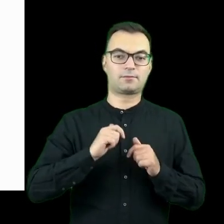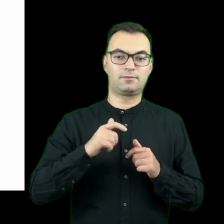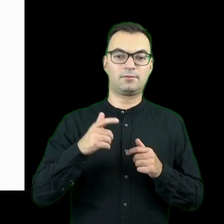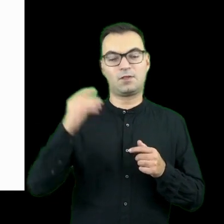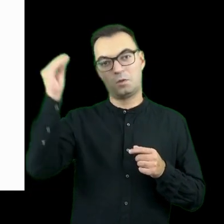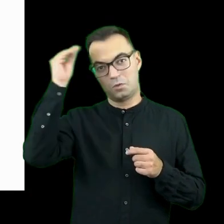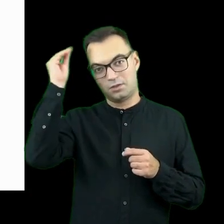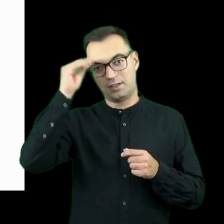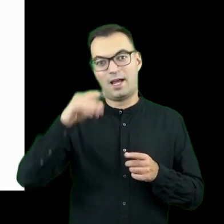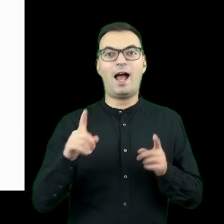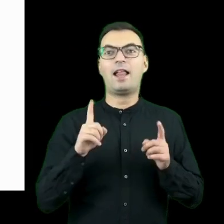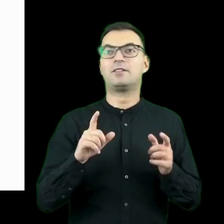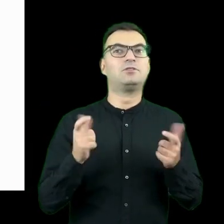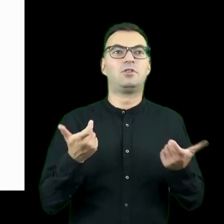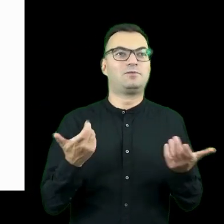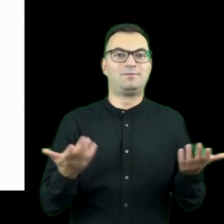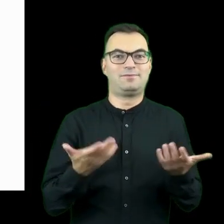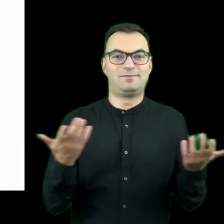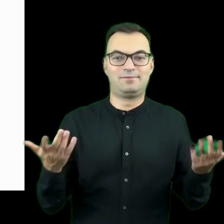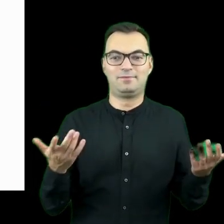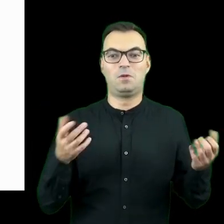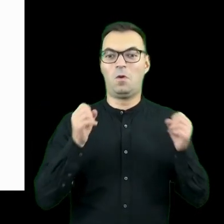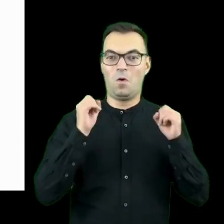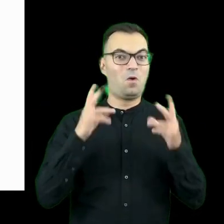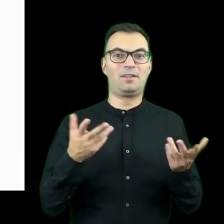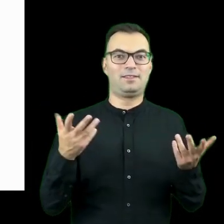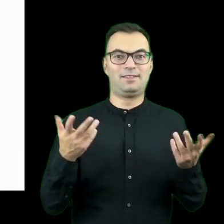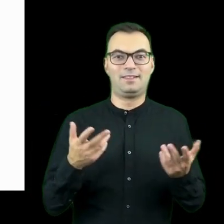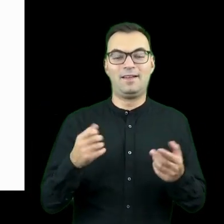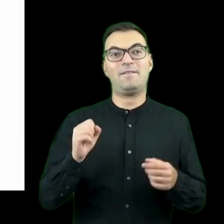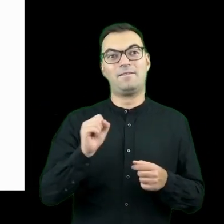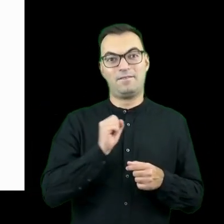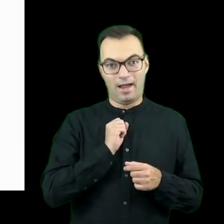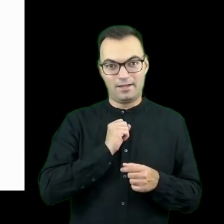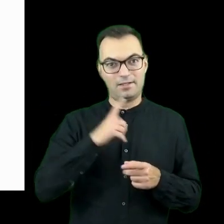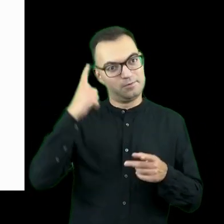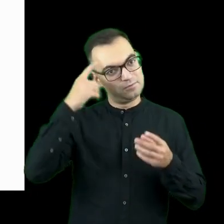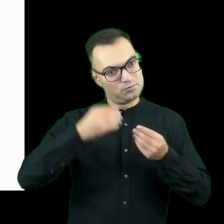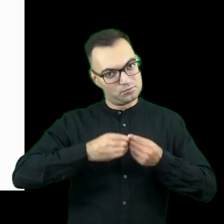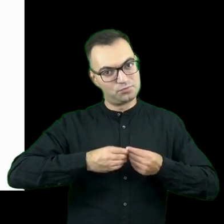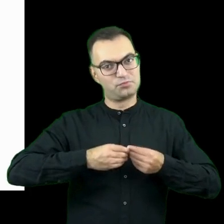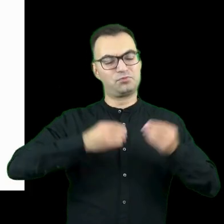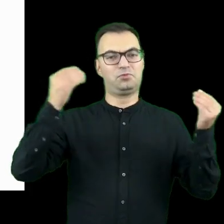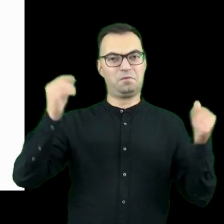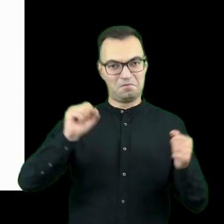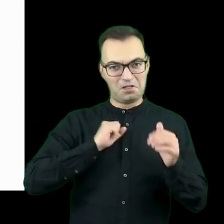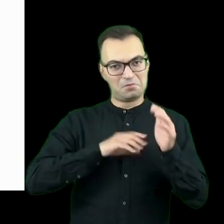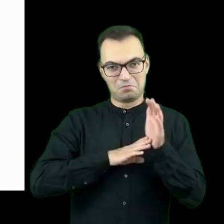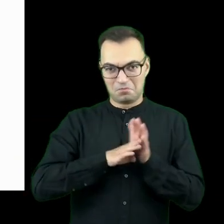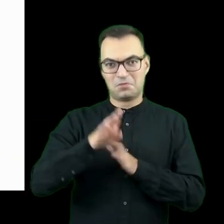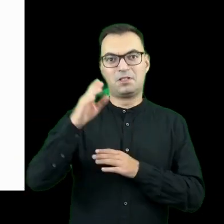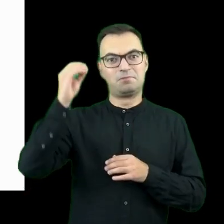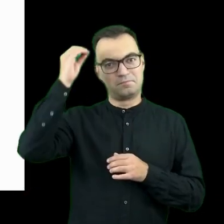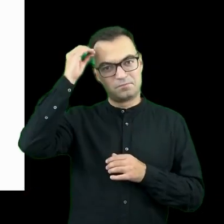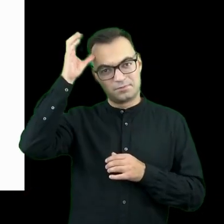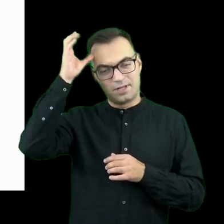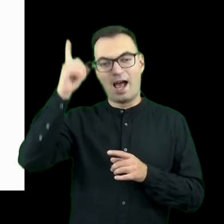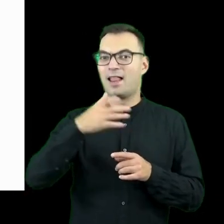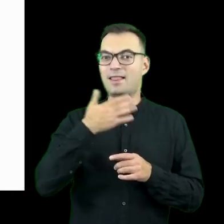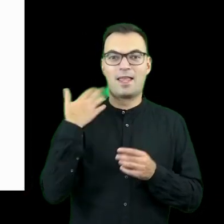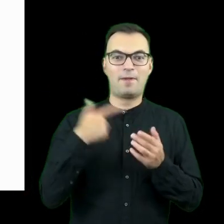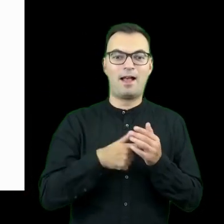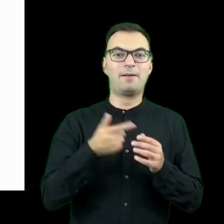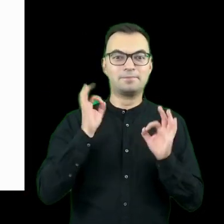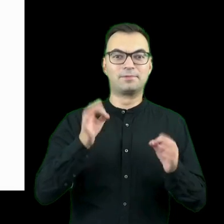że mogą swoją wiedzę budować, ale co z tego, ponieważ mimo, że merytorycznie byli w stanie się rozwijać i zdobywać wiedzę, nie